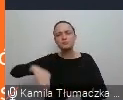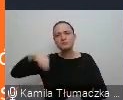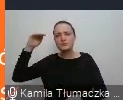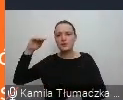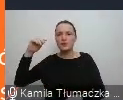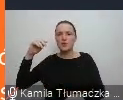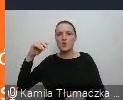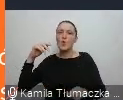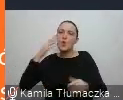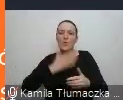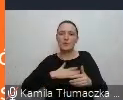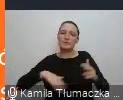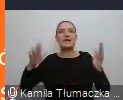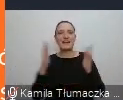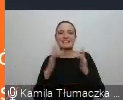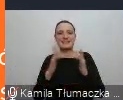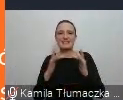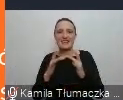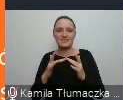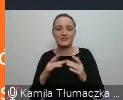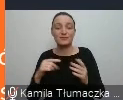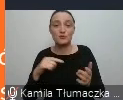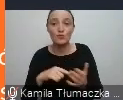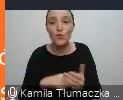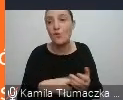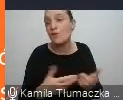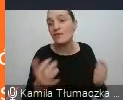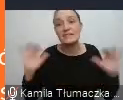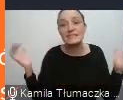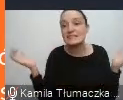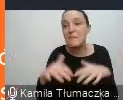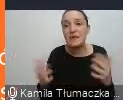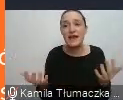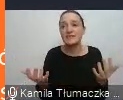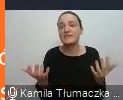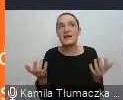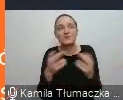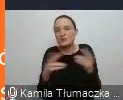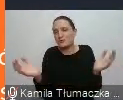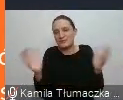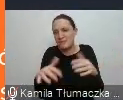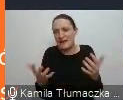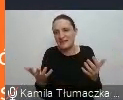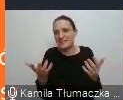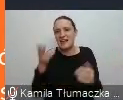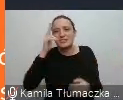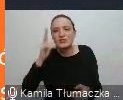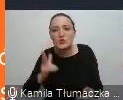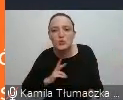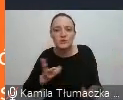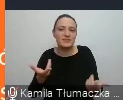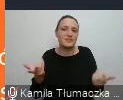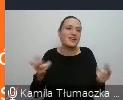skrócie lubimy mieć rację. I dzieje się tak i na zebraniach, w różnego rodzaju instytucjach,